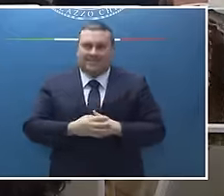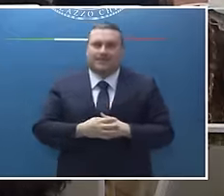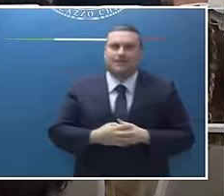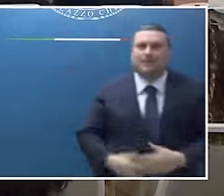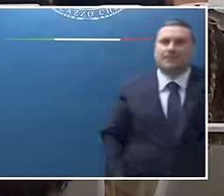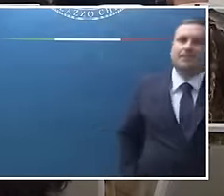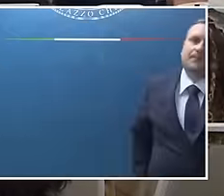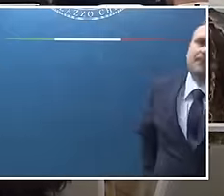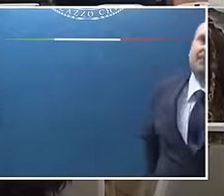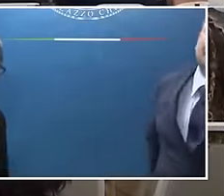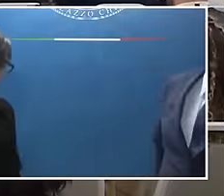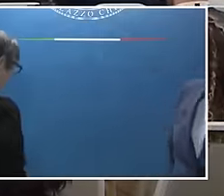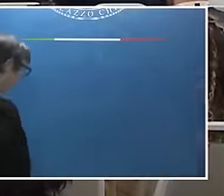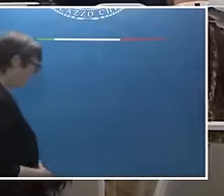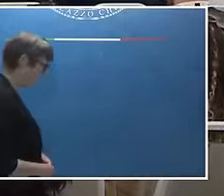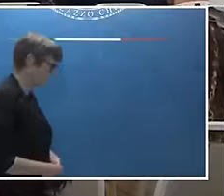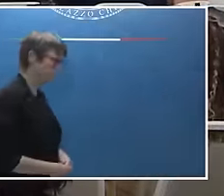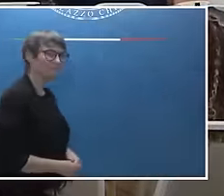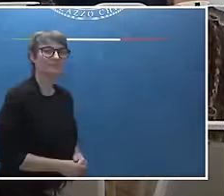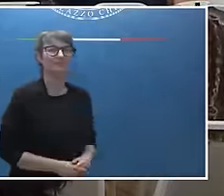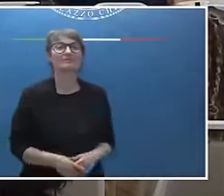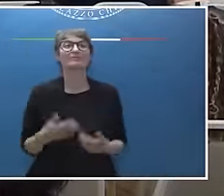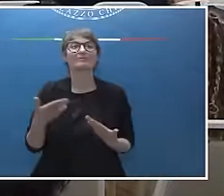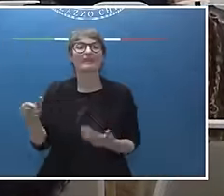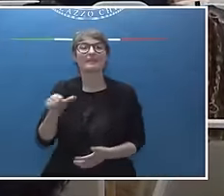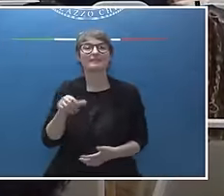Pitrella del Washington Post. Pitrella, chiedo scusa.